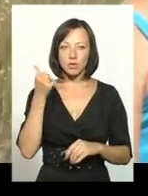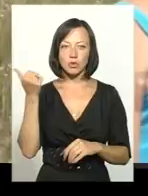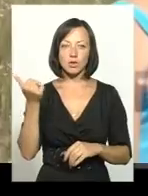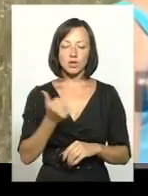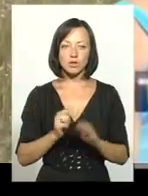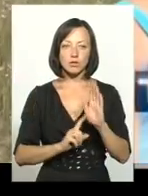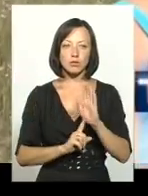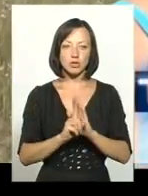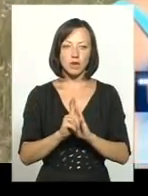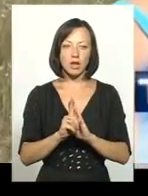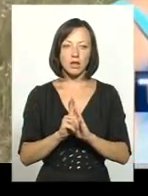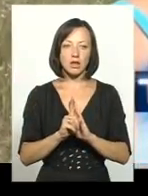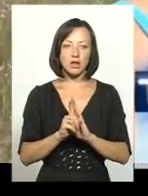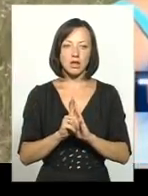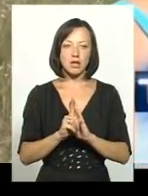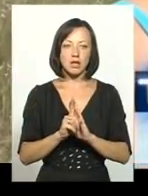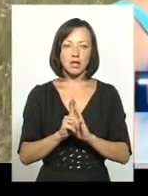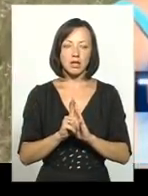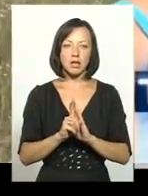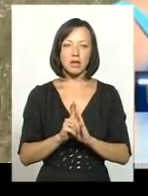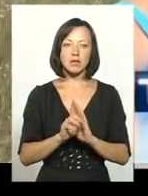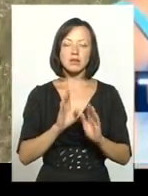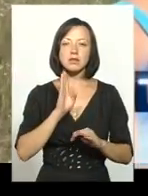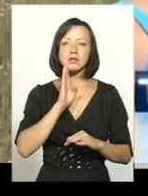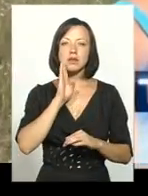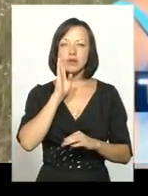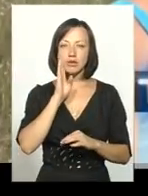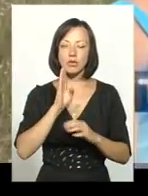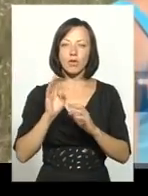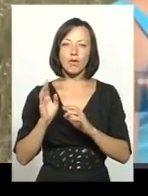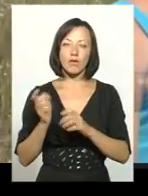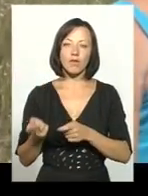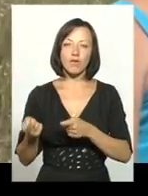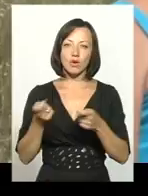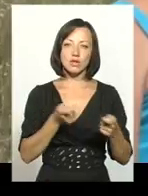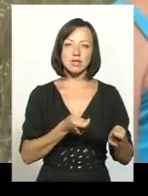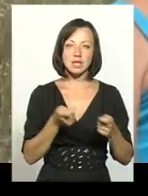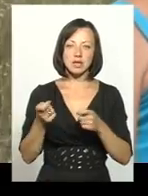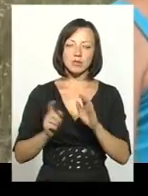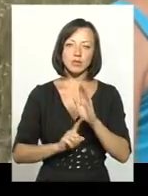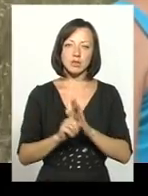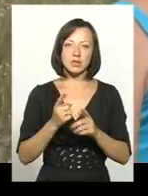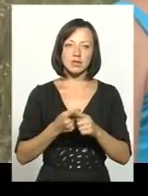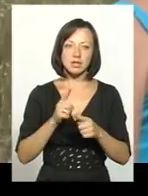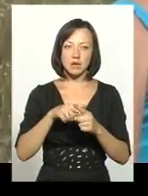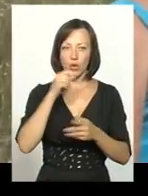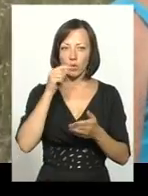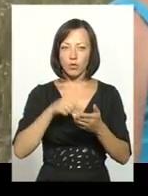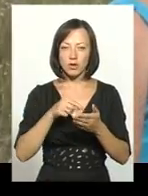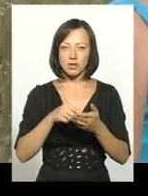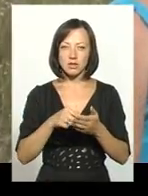почали машини, зранку возити великі машини, почали возити цей послід курючий. І